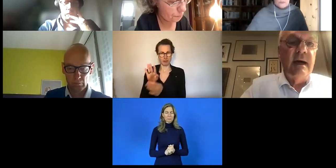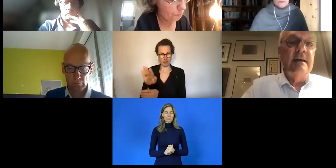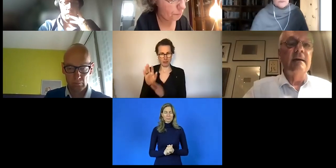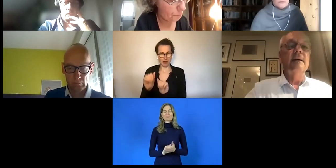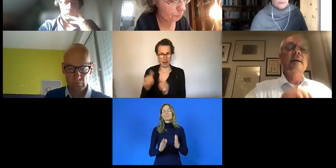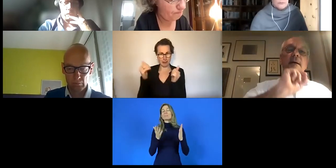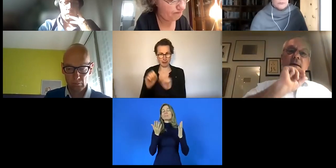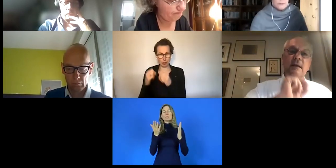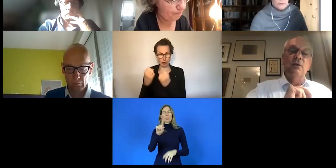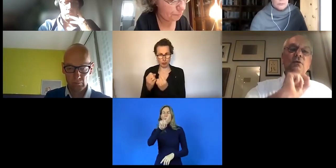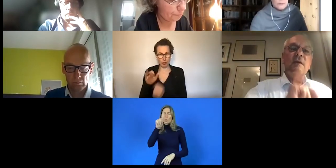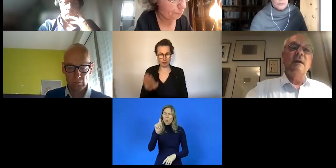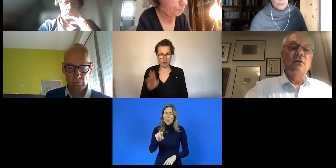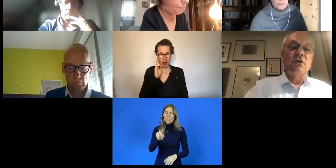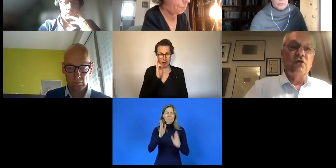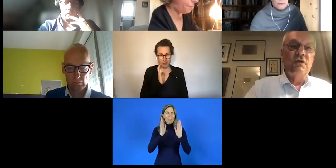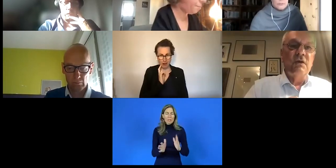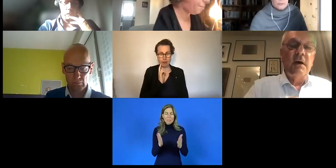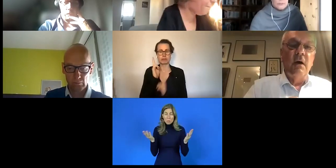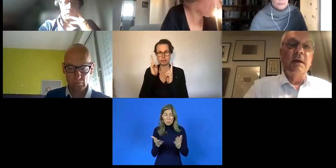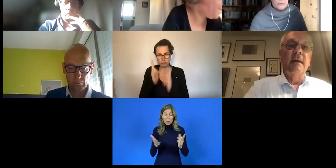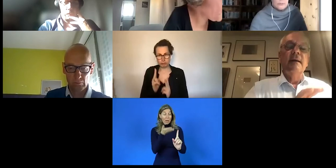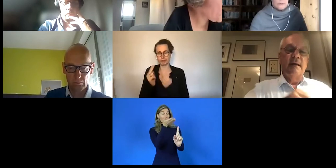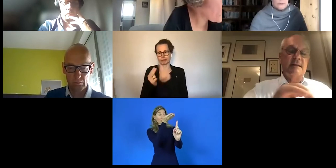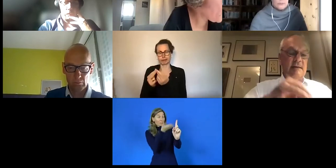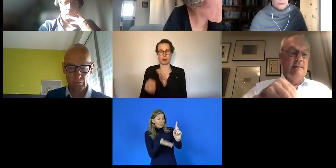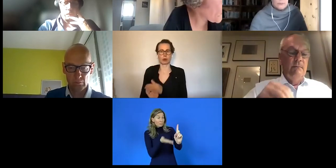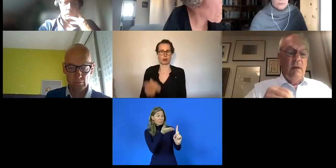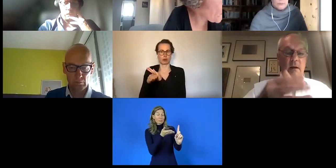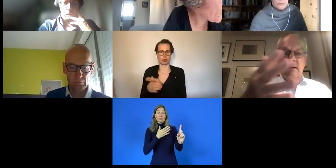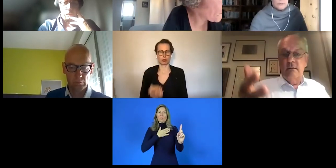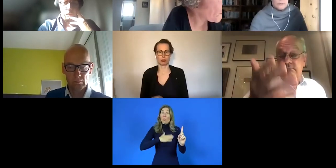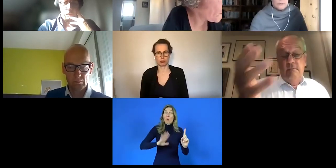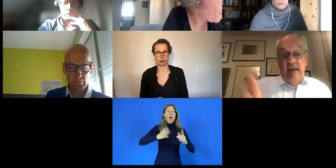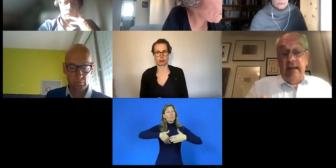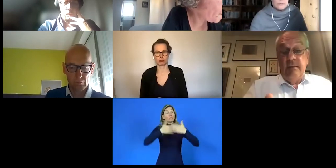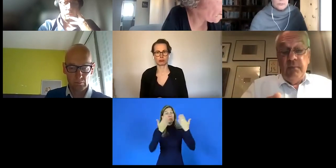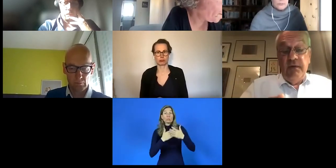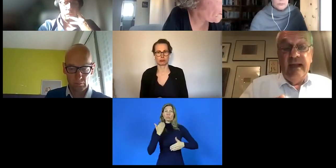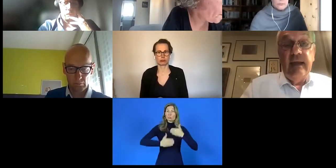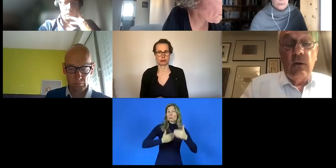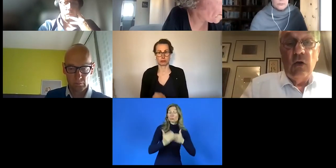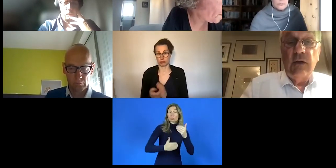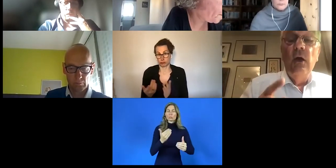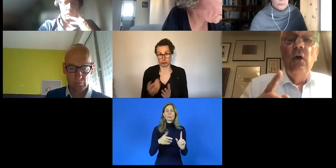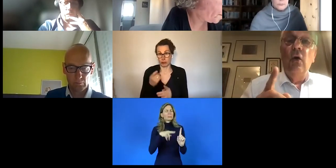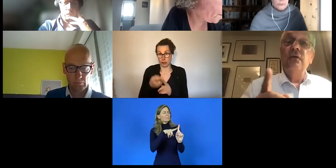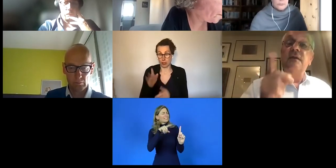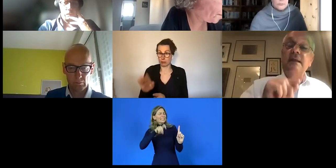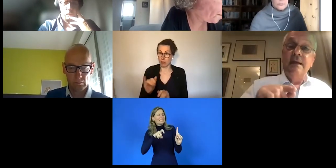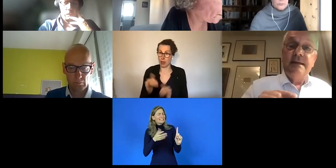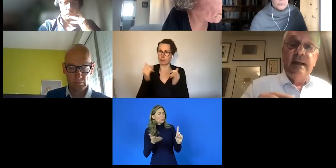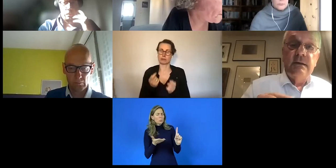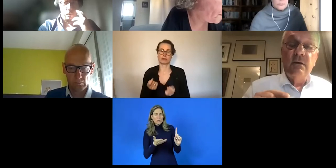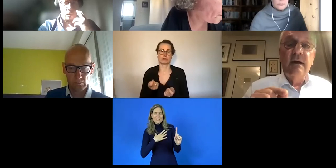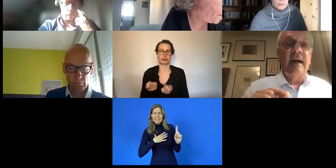Lebensalter die notwendige Unterstützung bekommen, dass sie ihr Leben bewältigen können. Und